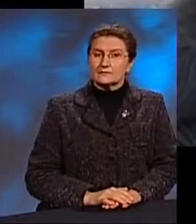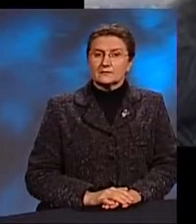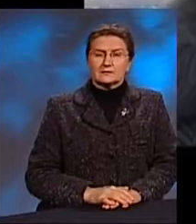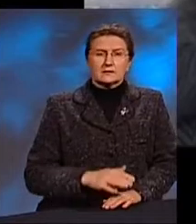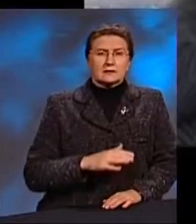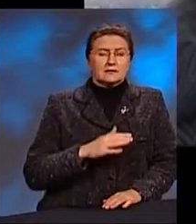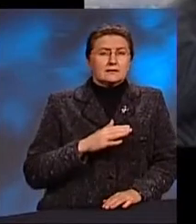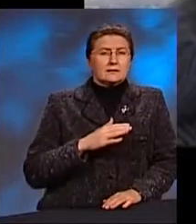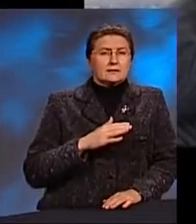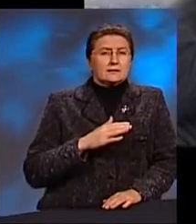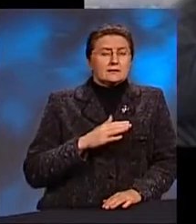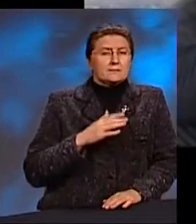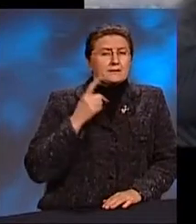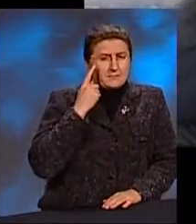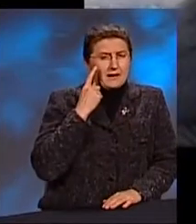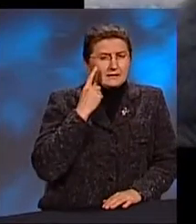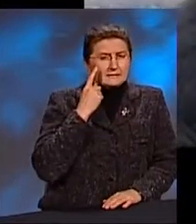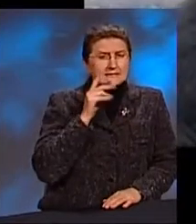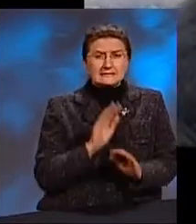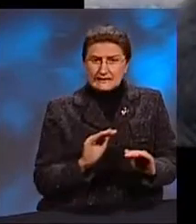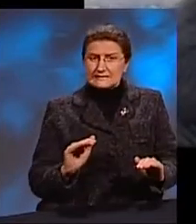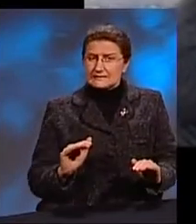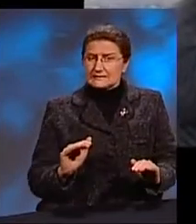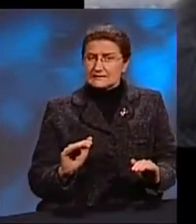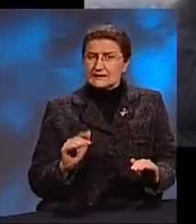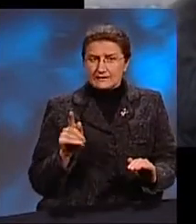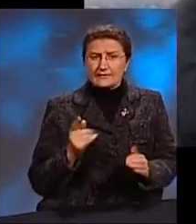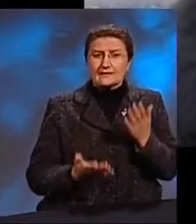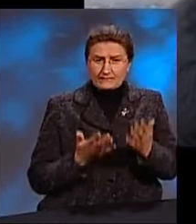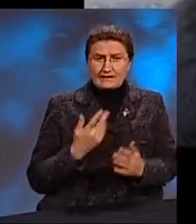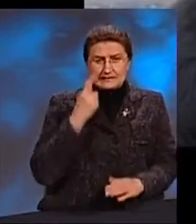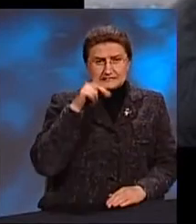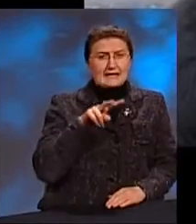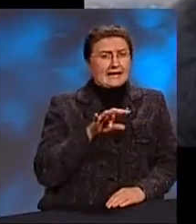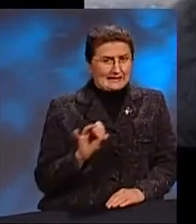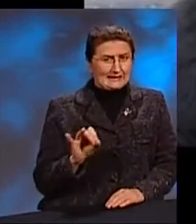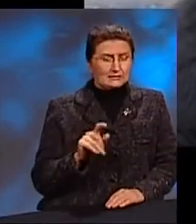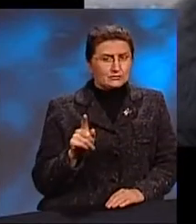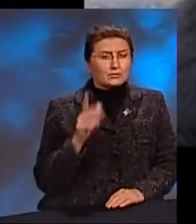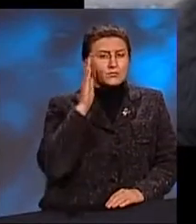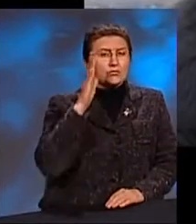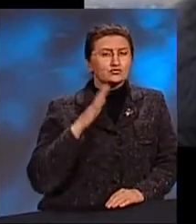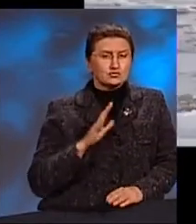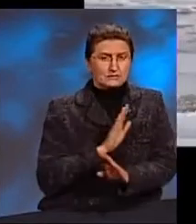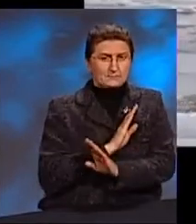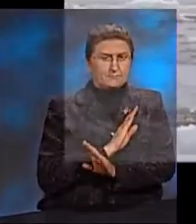То есть, понимаете, дети, они, наверное, знали, что их ждет.